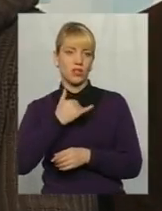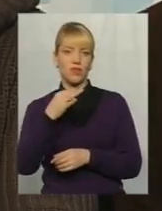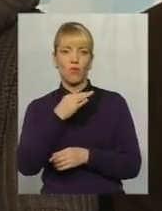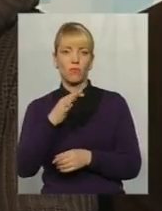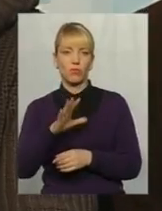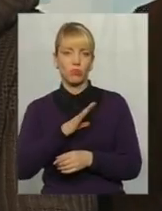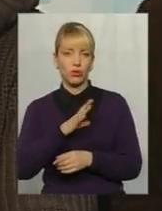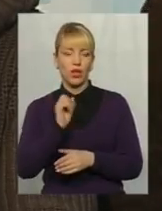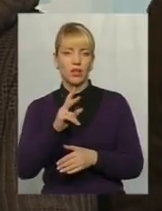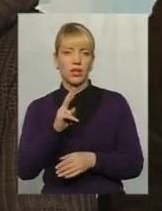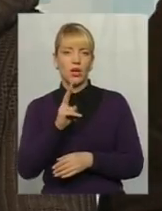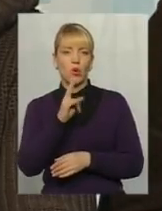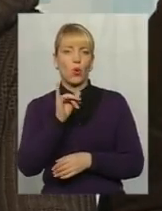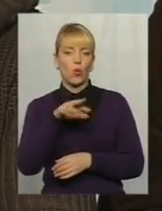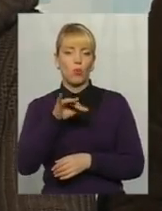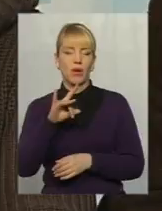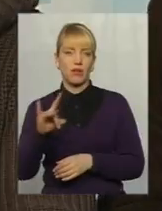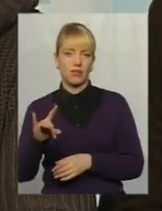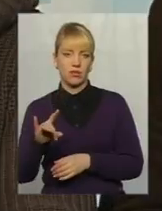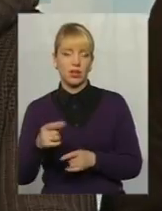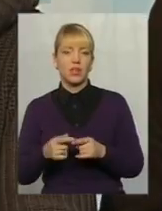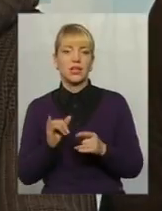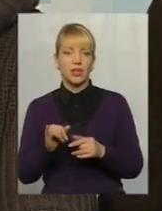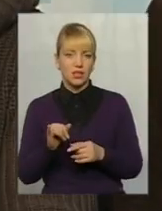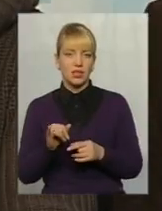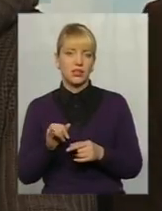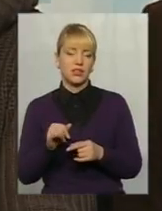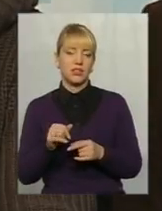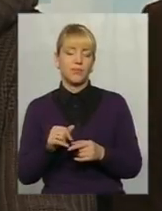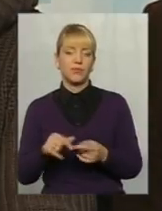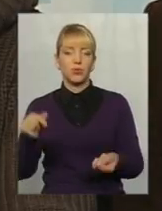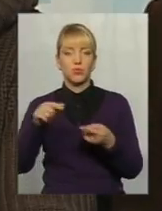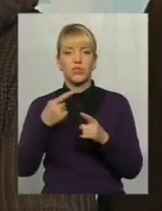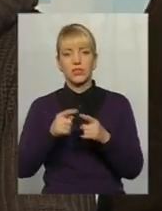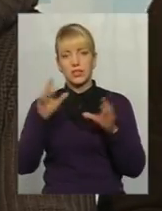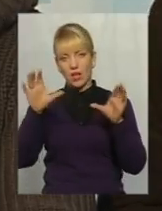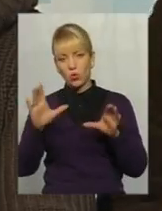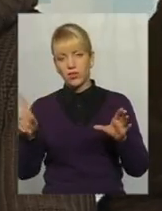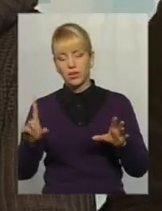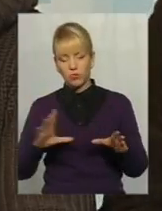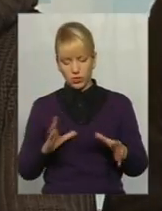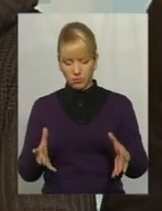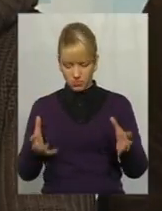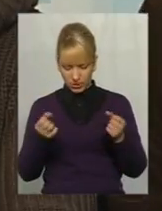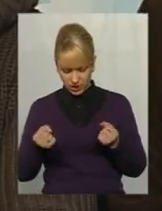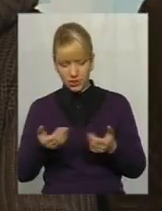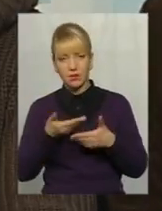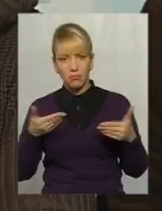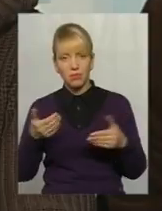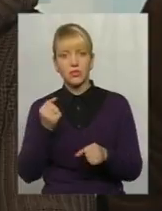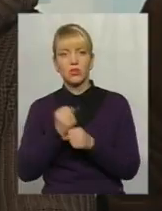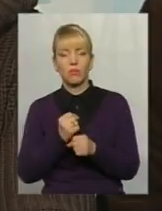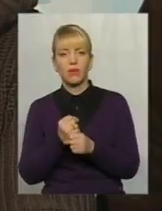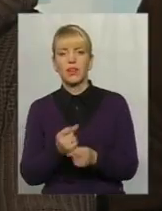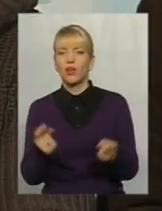кумирів собі. І, звісно ж, відповідно тих законів, які були прийняті, ми зробили колосальну